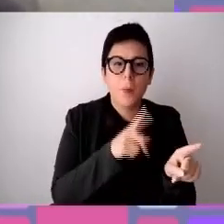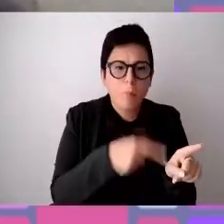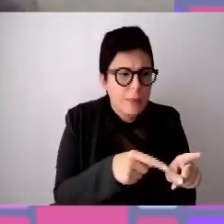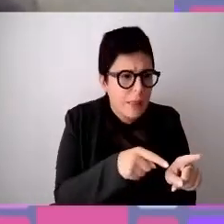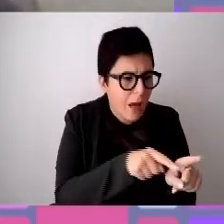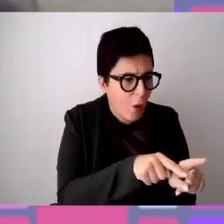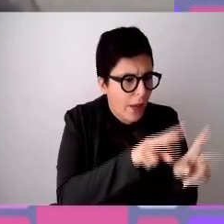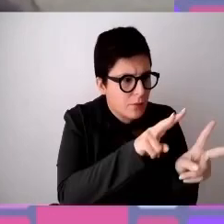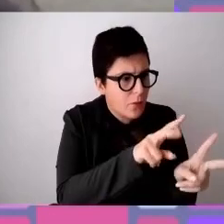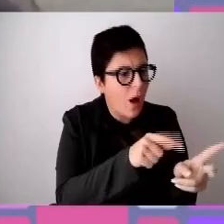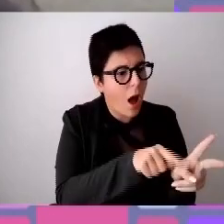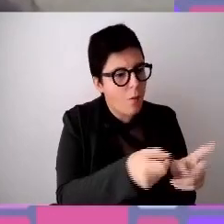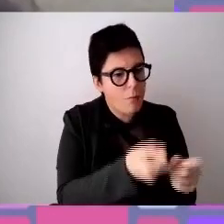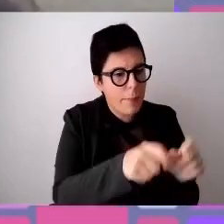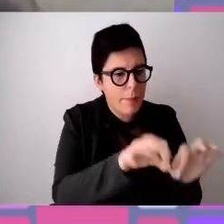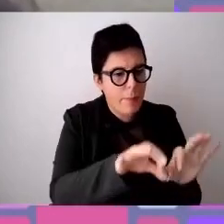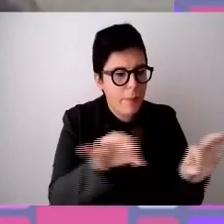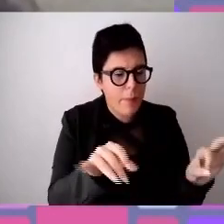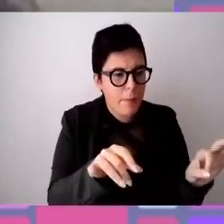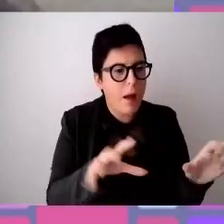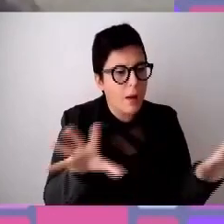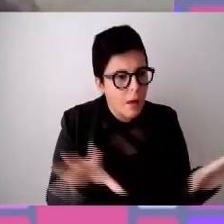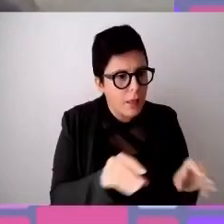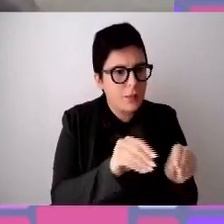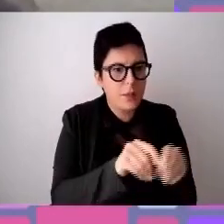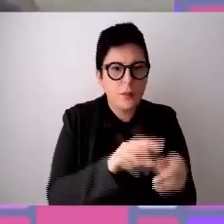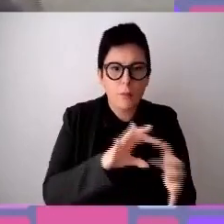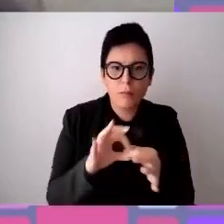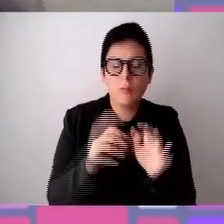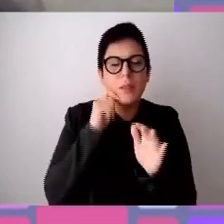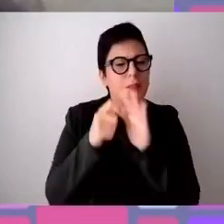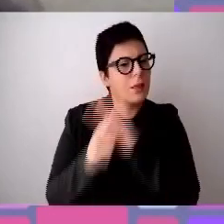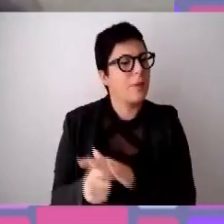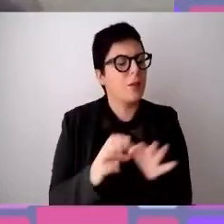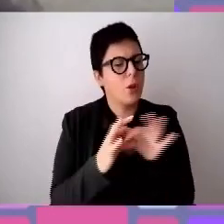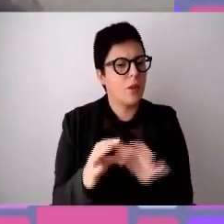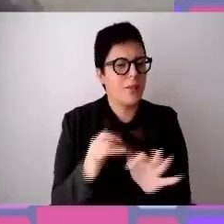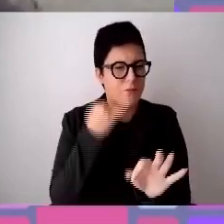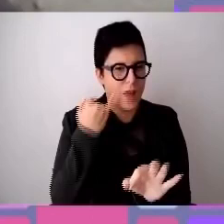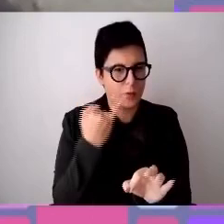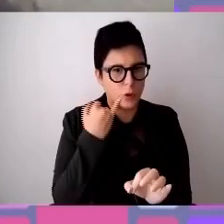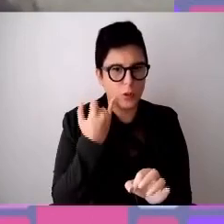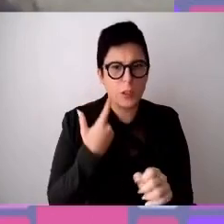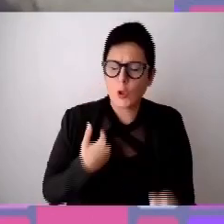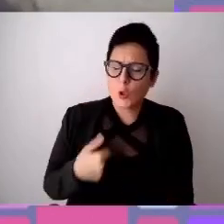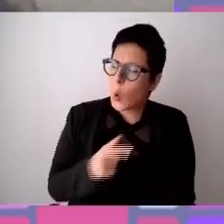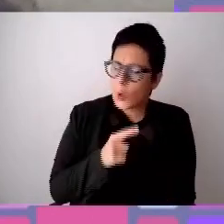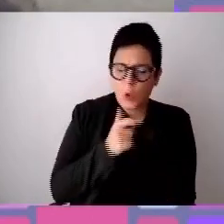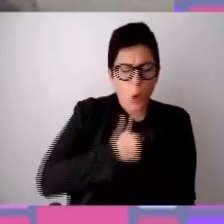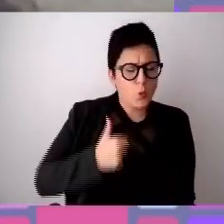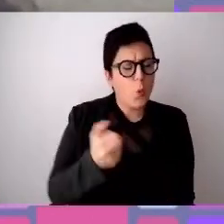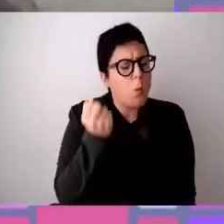dico sempre che siamo tutti portatori sani di stereotipi e pregiudizi, quindi questo non assolve nessuno,